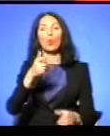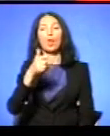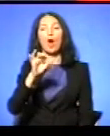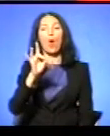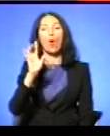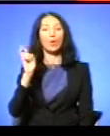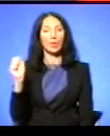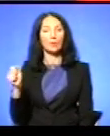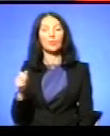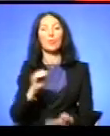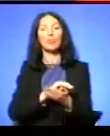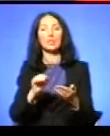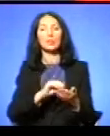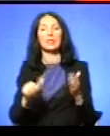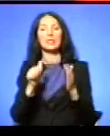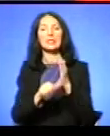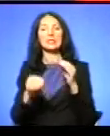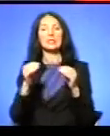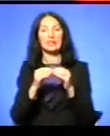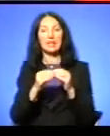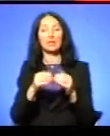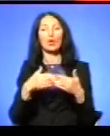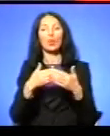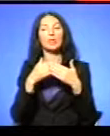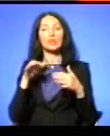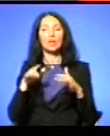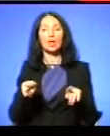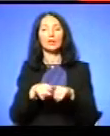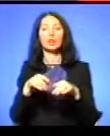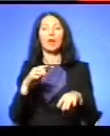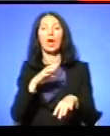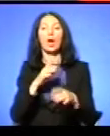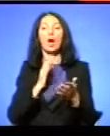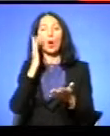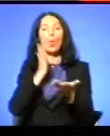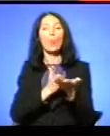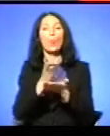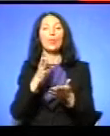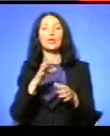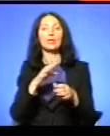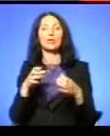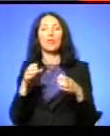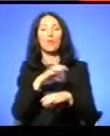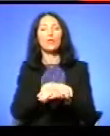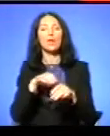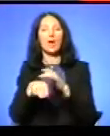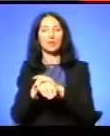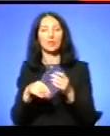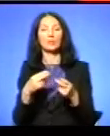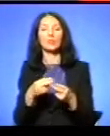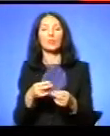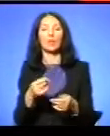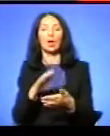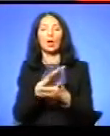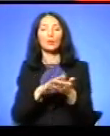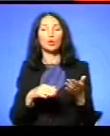шістодесятником, громадським діячем та політв'язним Доброго вечора, пане Миколу, і вітаю вас зі святом Дякую вас теж Продовжимо розмову